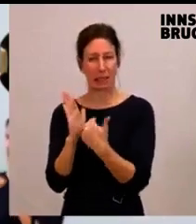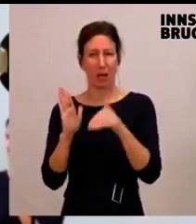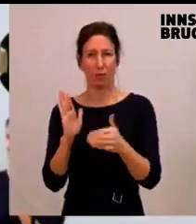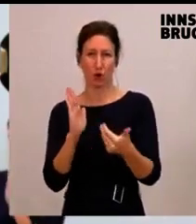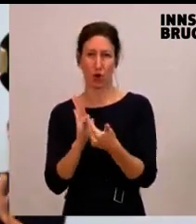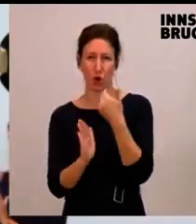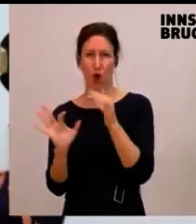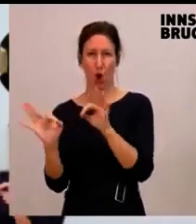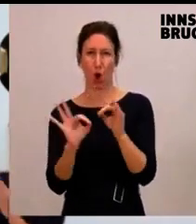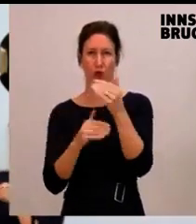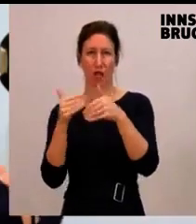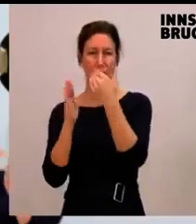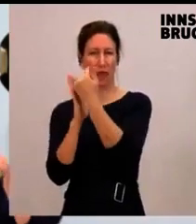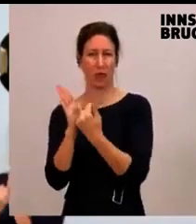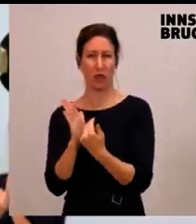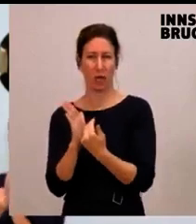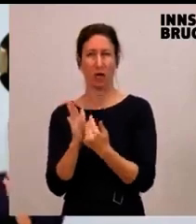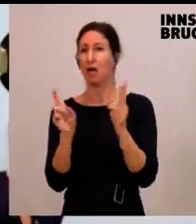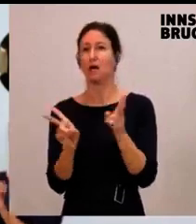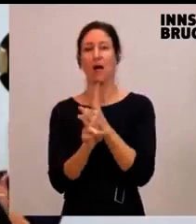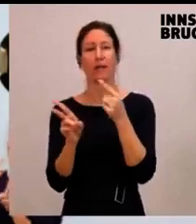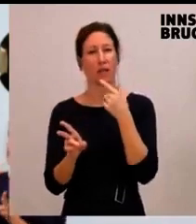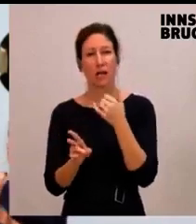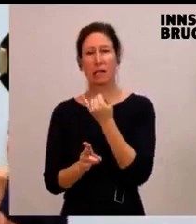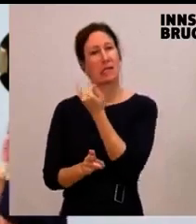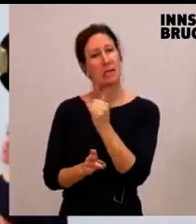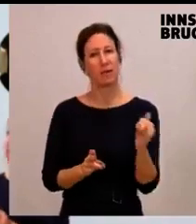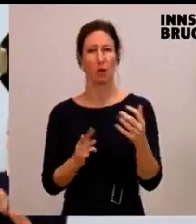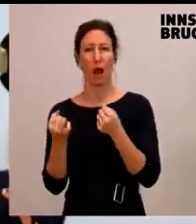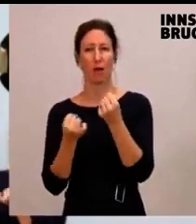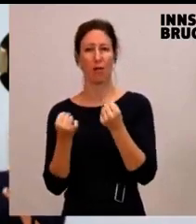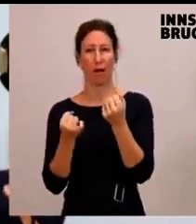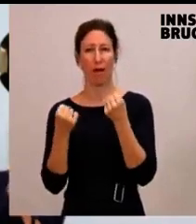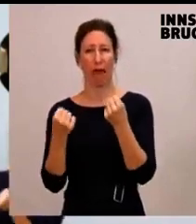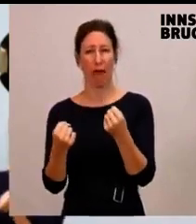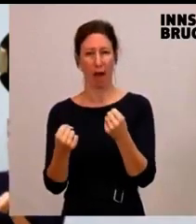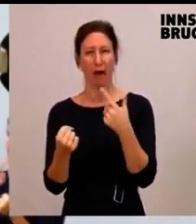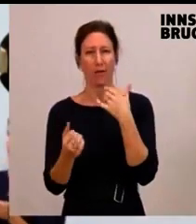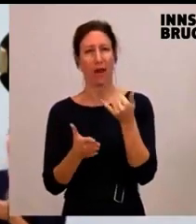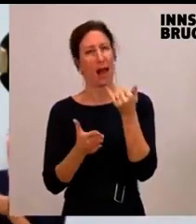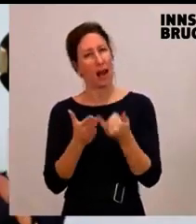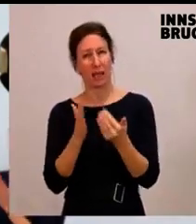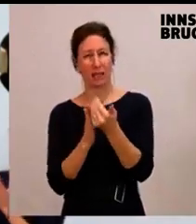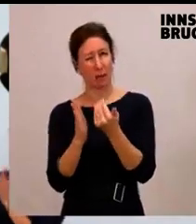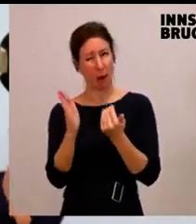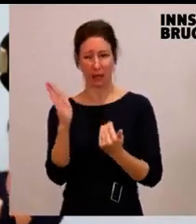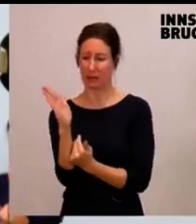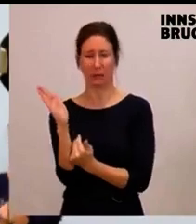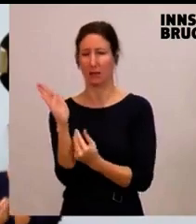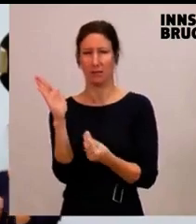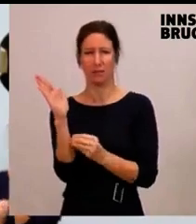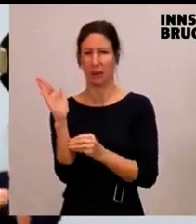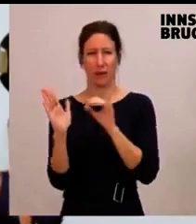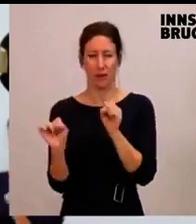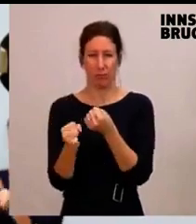Individualverkehr, der einen Großteil des Verkehrsaufkommens aufmacht, an letzter Stelle gewertet wird. So,